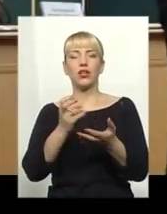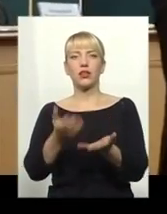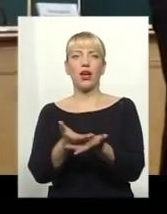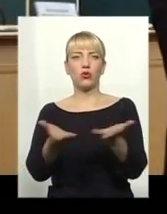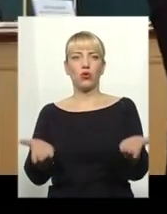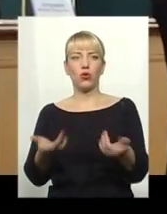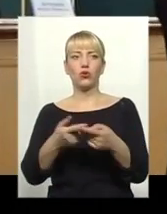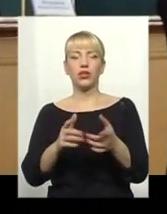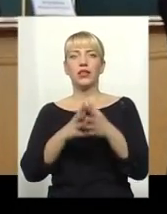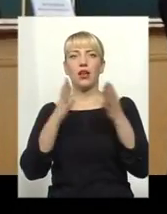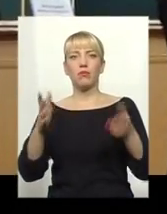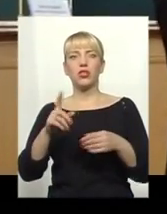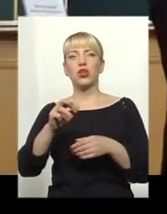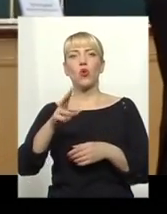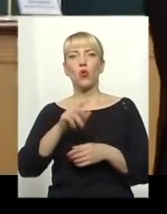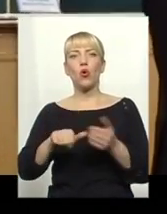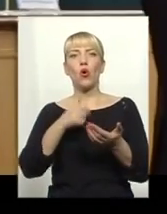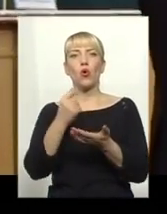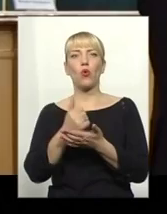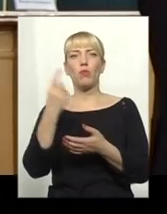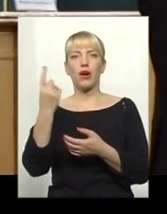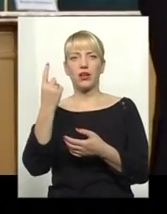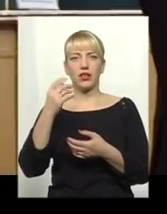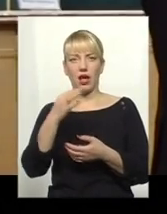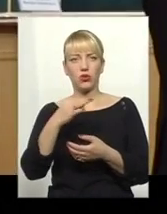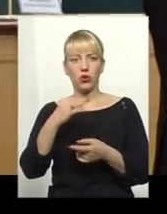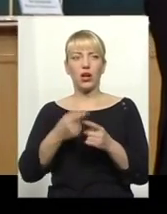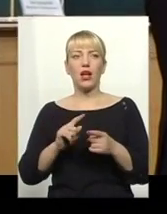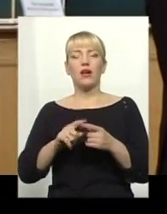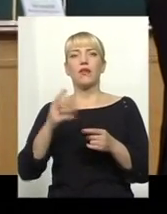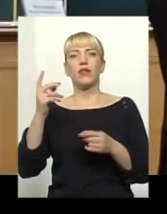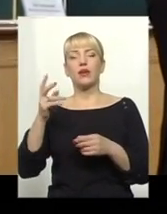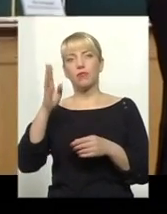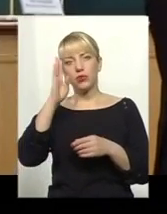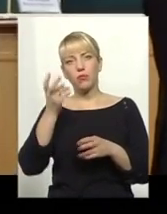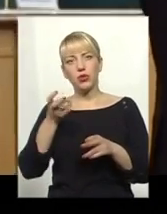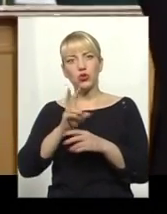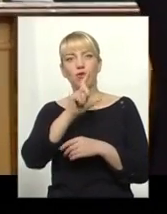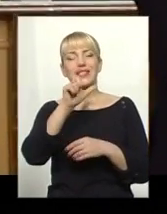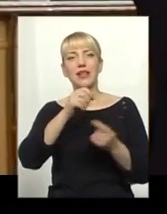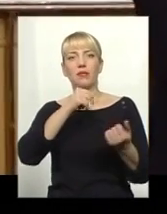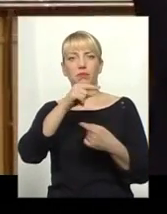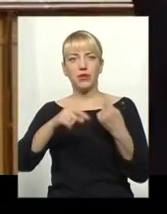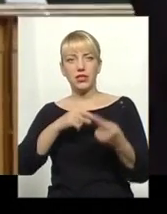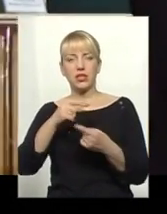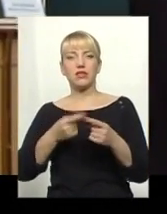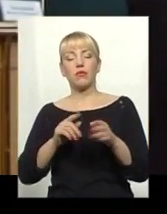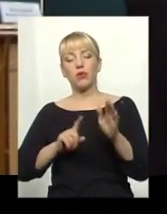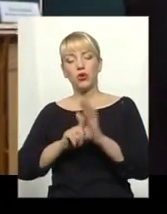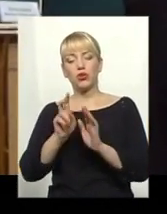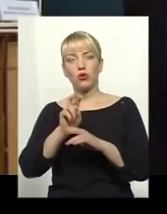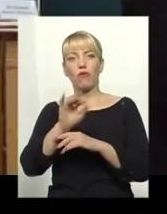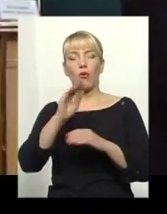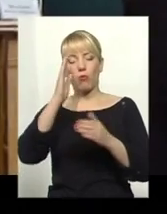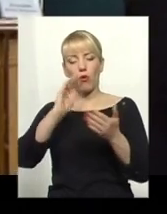найбільші – у губернатора. У кабінет державного чиновника він прийшов з бізнесу. Спочатку у політику, ставши нардепом. Згодом –